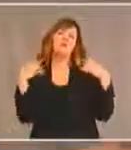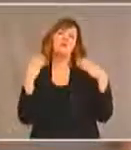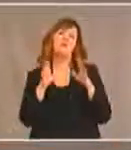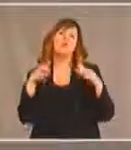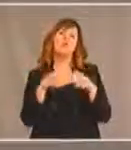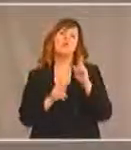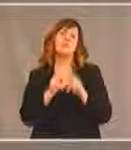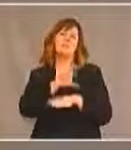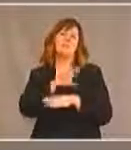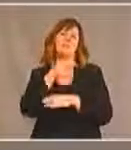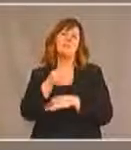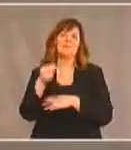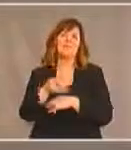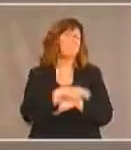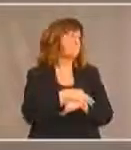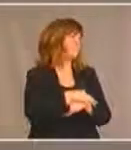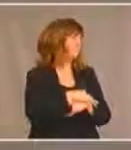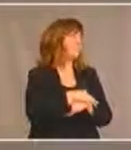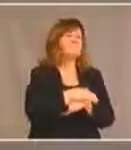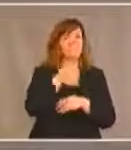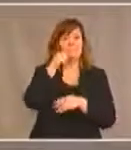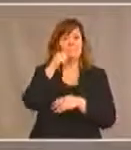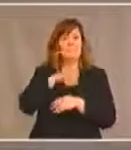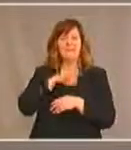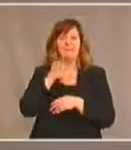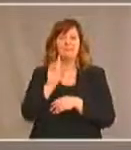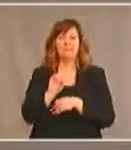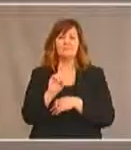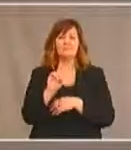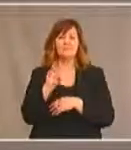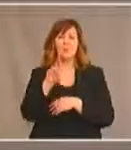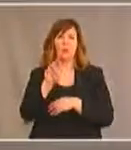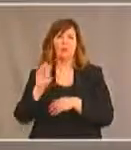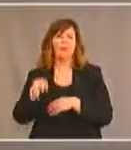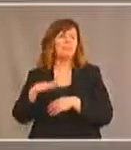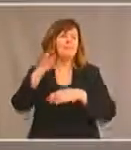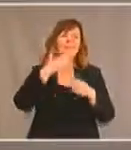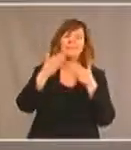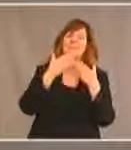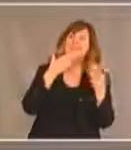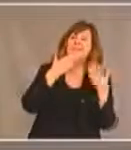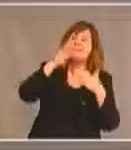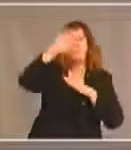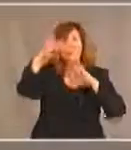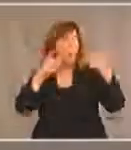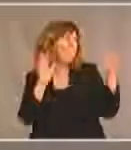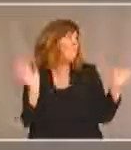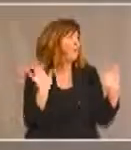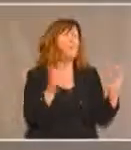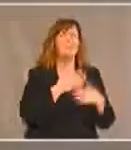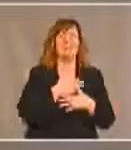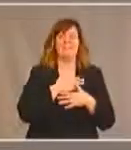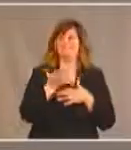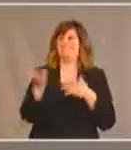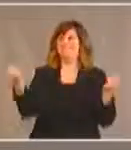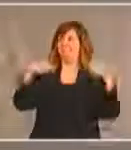un handicap. Merci. Bonjour tout le monde. Bienvenue à ce webinaire historique